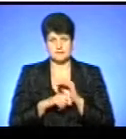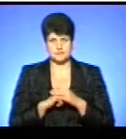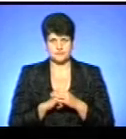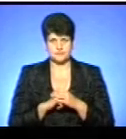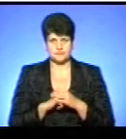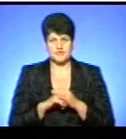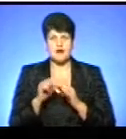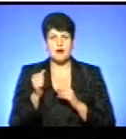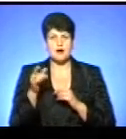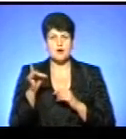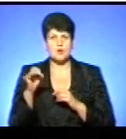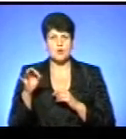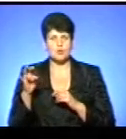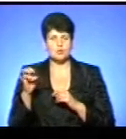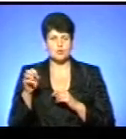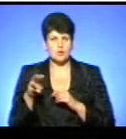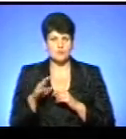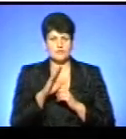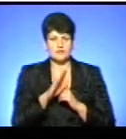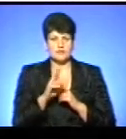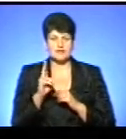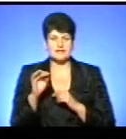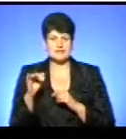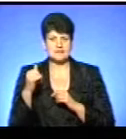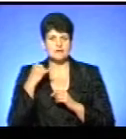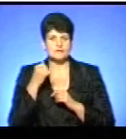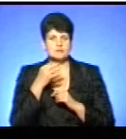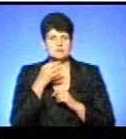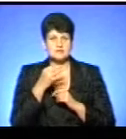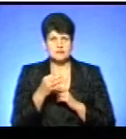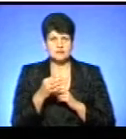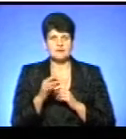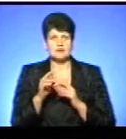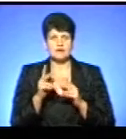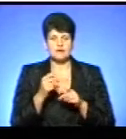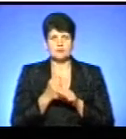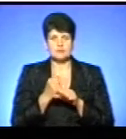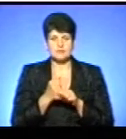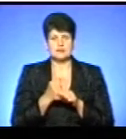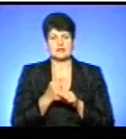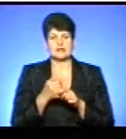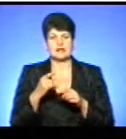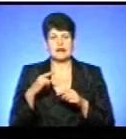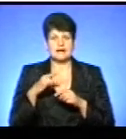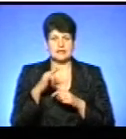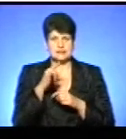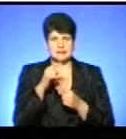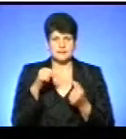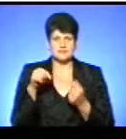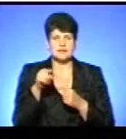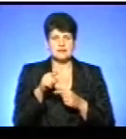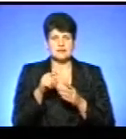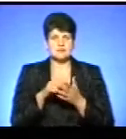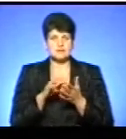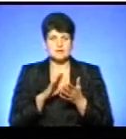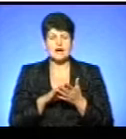Агроном підприємства «Агрополіс» Віктор Кіслевський телефоном сказав, те, як курсували літаки з хімікатом, зафіксував GPS-пристрій.